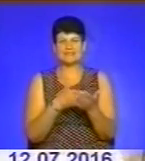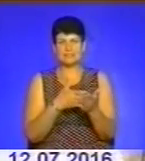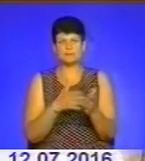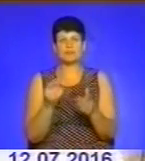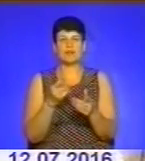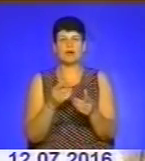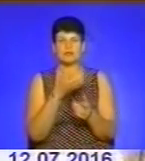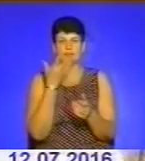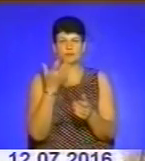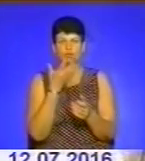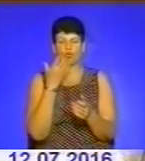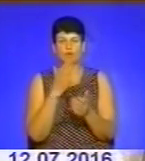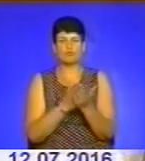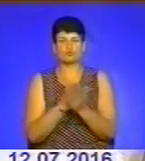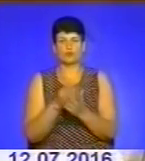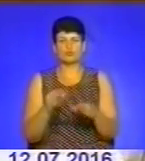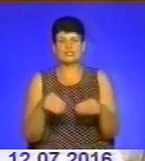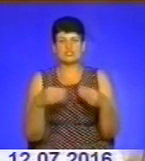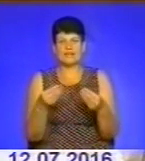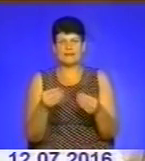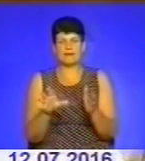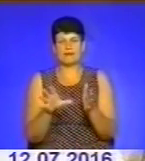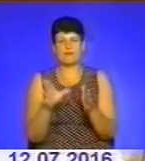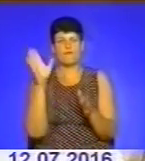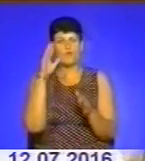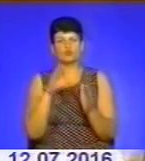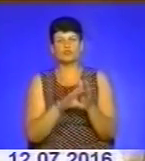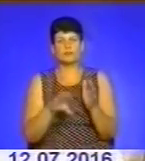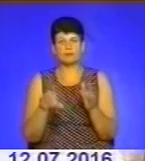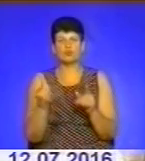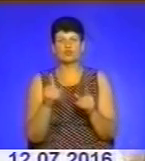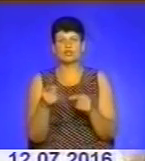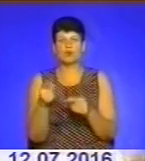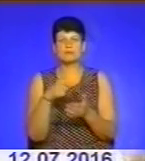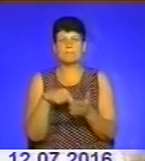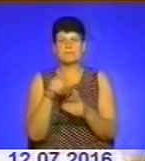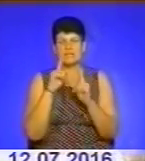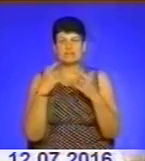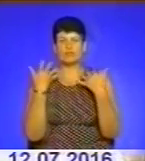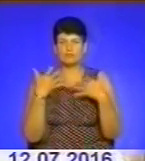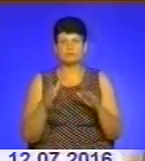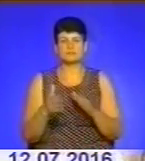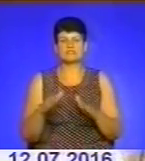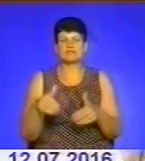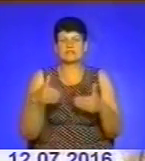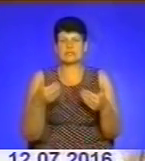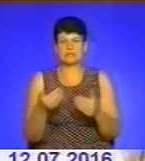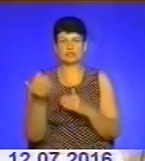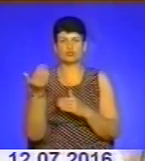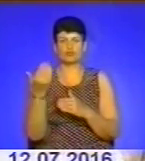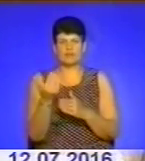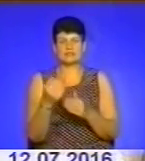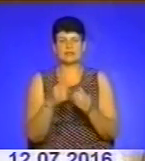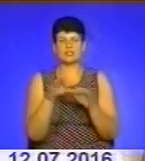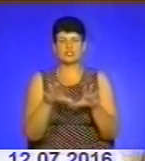послуги водопостачання та водовідведення. Про що Тернопільська міська рада зверталася до вас відповідно до рішення номер 7